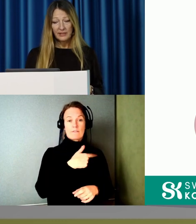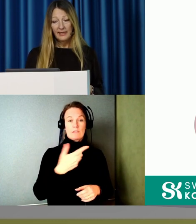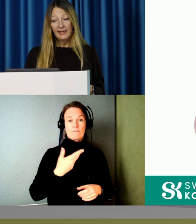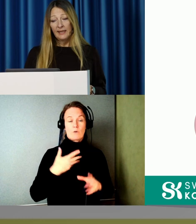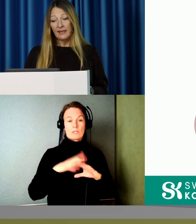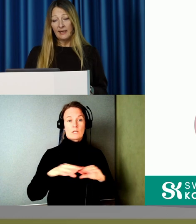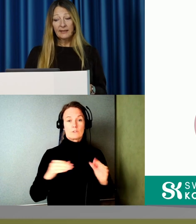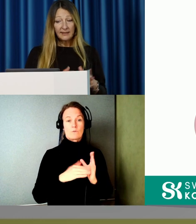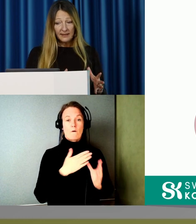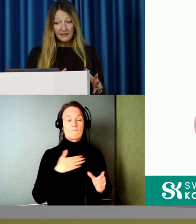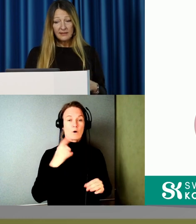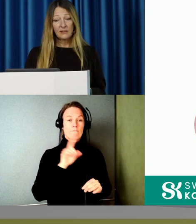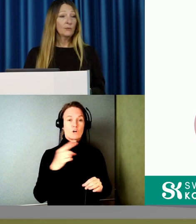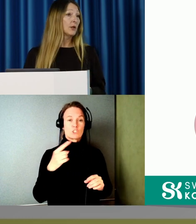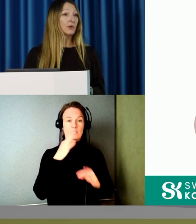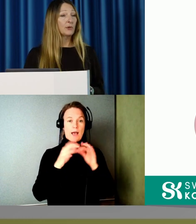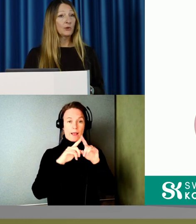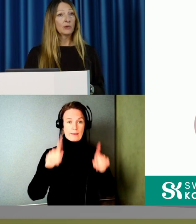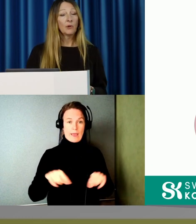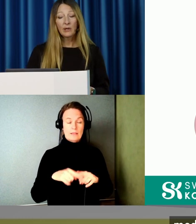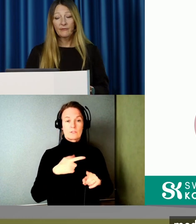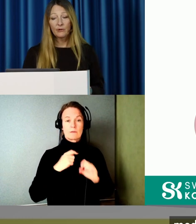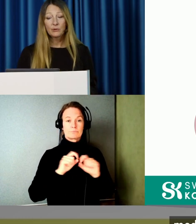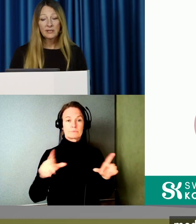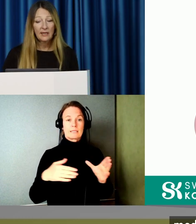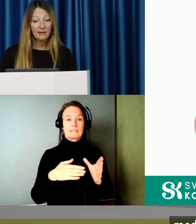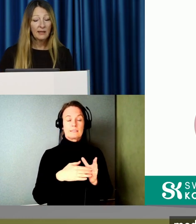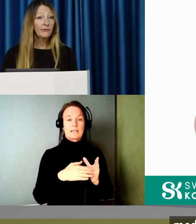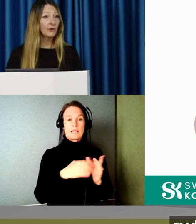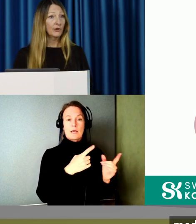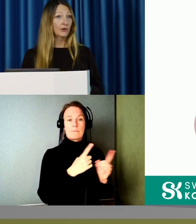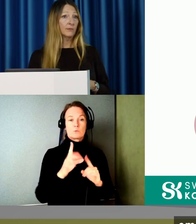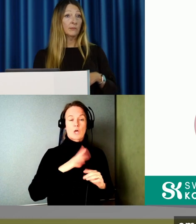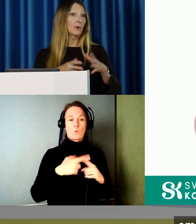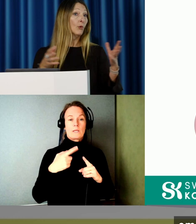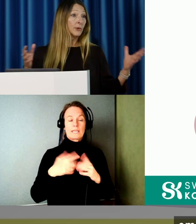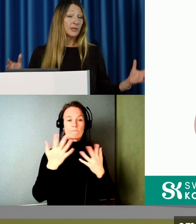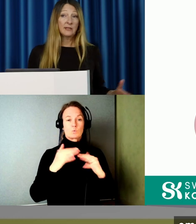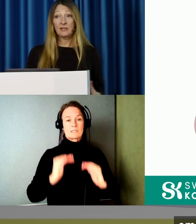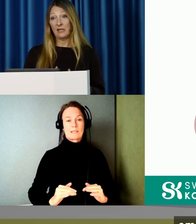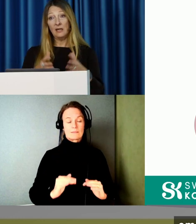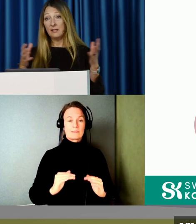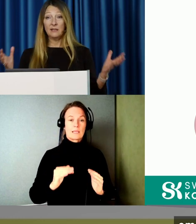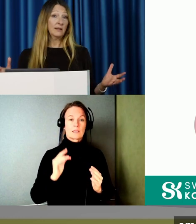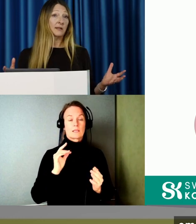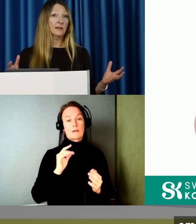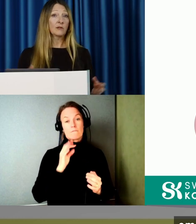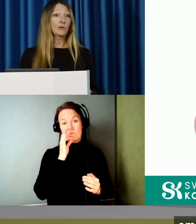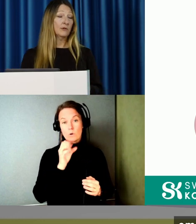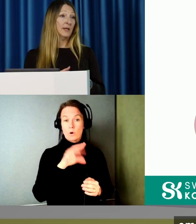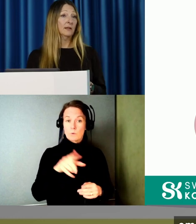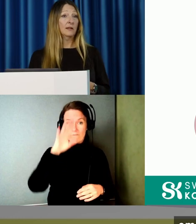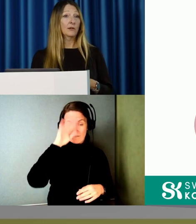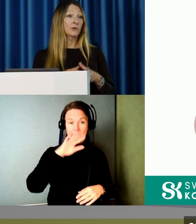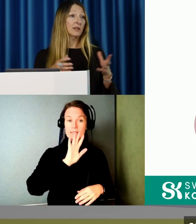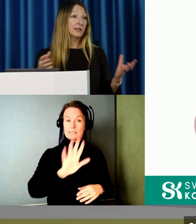första enkät. Som gick ut till personer med olika funktionsnedsättningar. För att höra om de känner till sina rättigheter